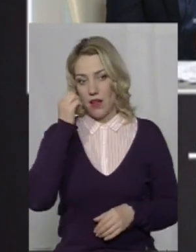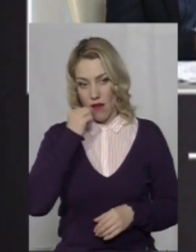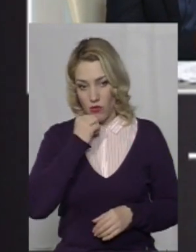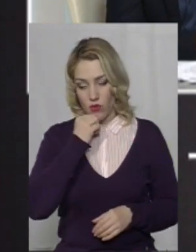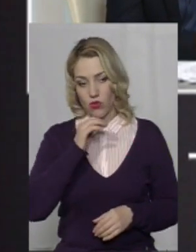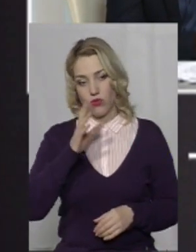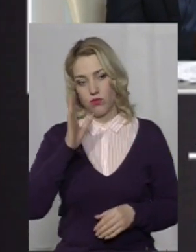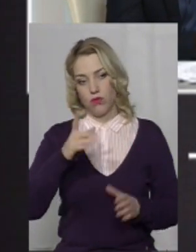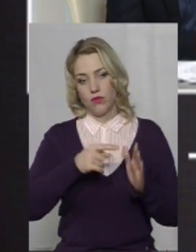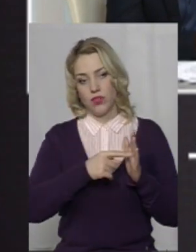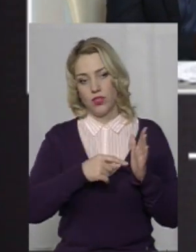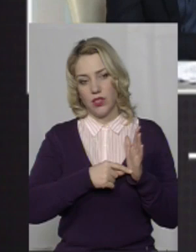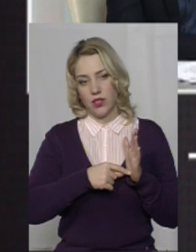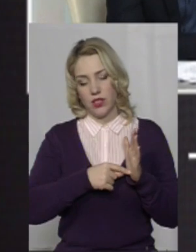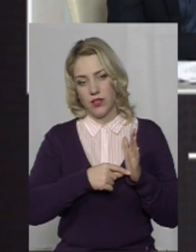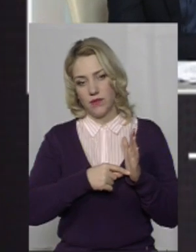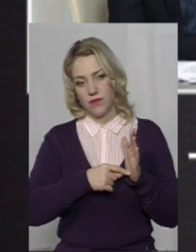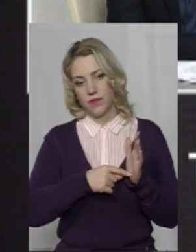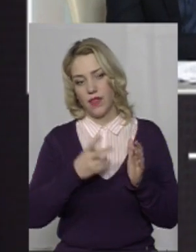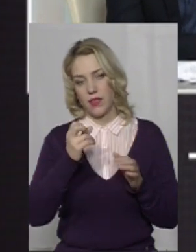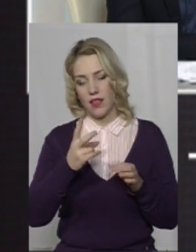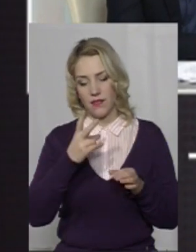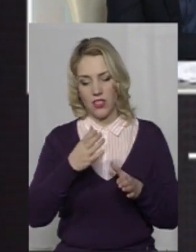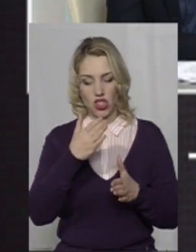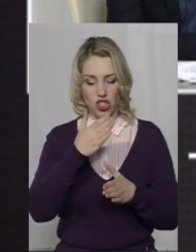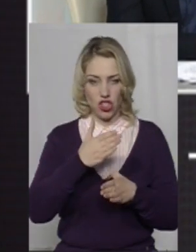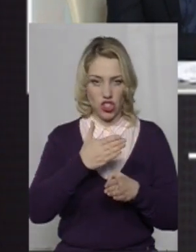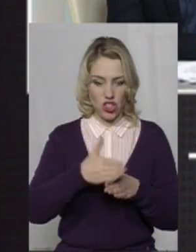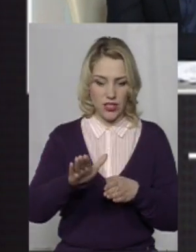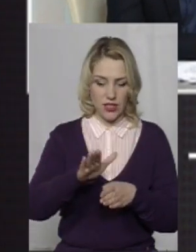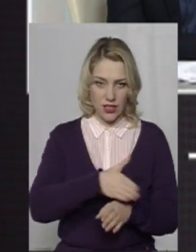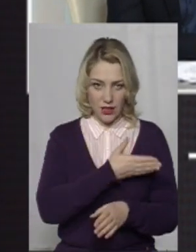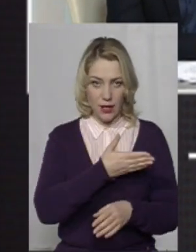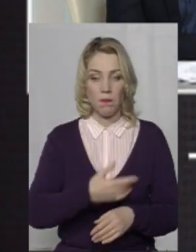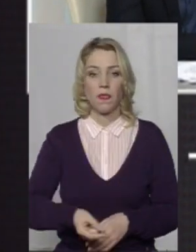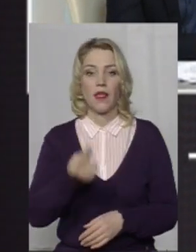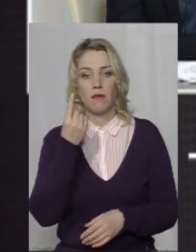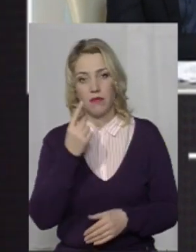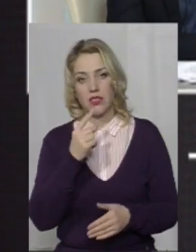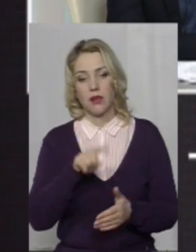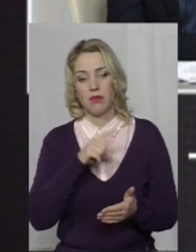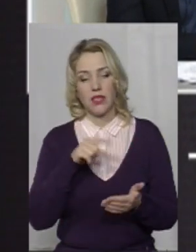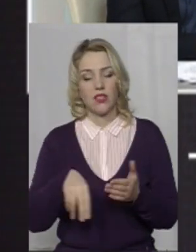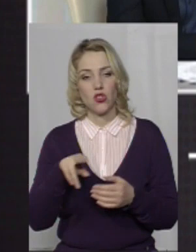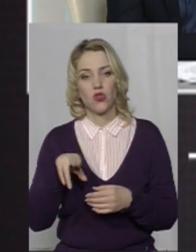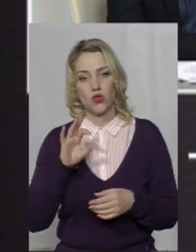розділим, мабуть, на... Ну, хоча б на дві частини. Так, на дві частини. Перше питання щодо...